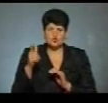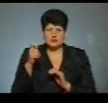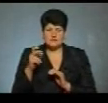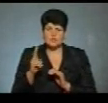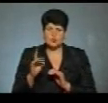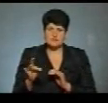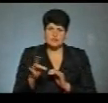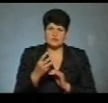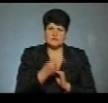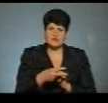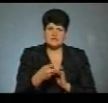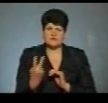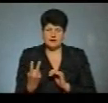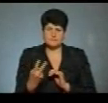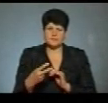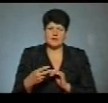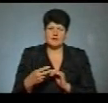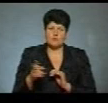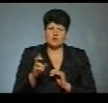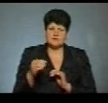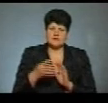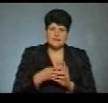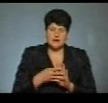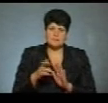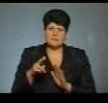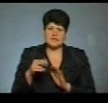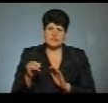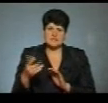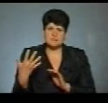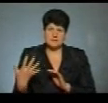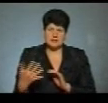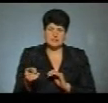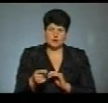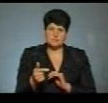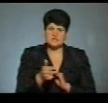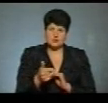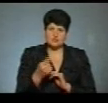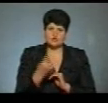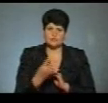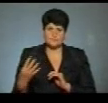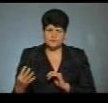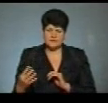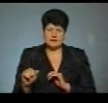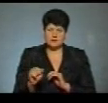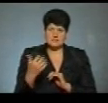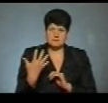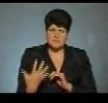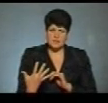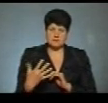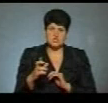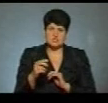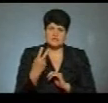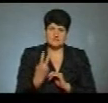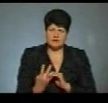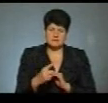Козівський райони – по 22, Борщівський – 9, Підгаєцький – 5, Тернопільський і Гусятинський – по 4, Теребовлянський – 5, Бережанський – 2,